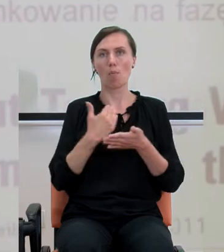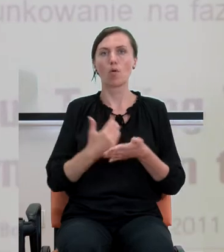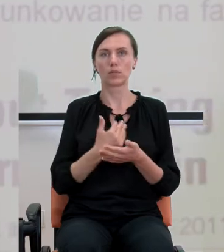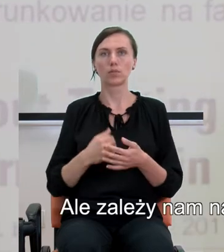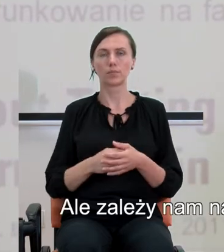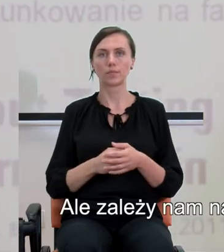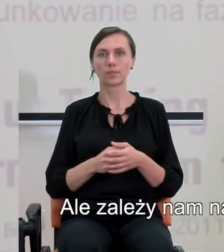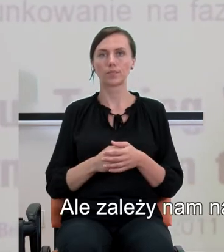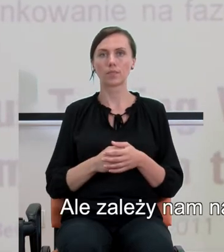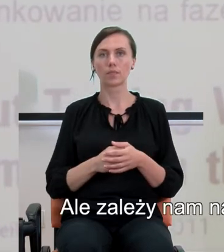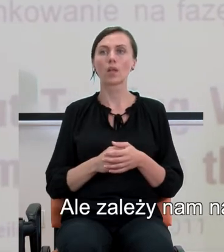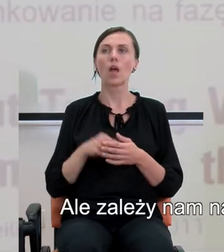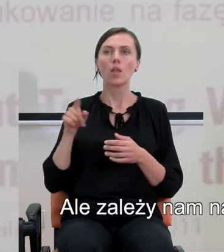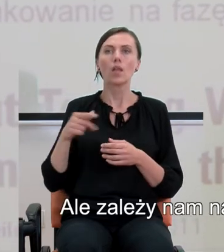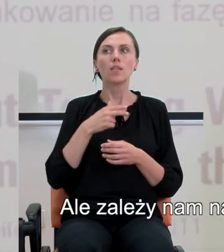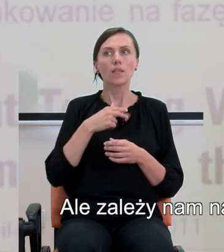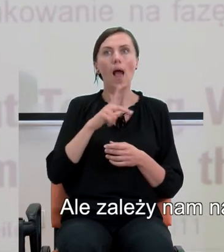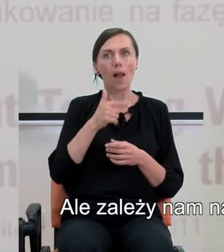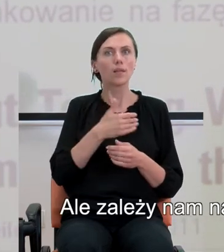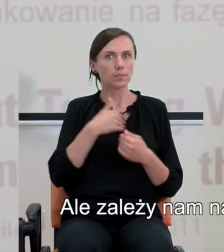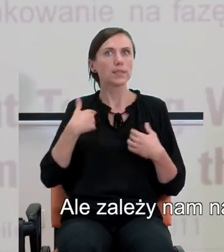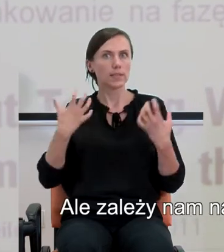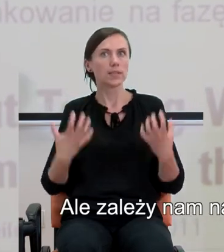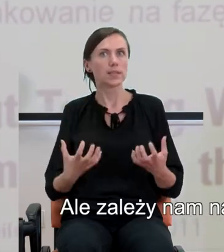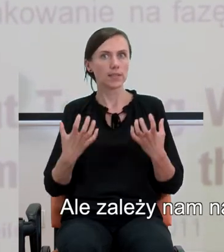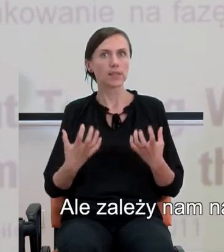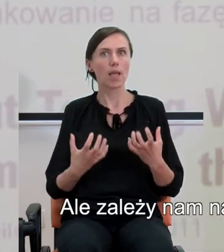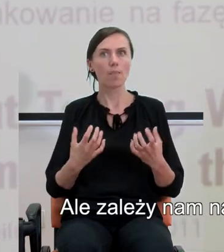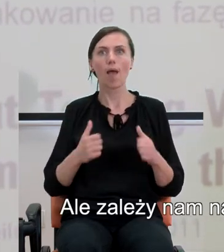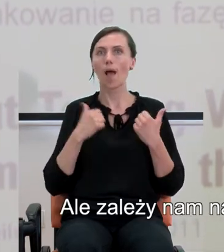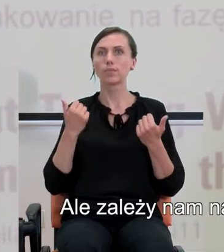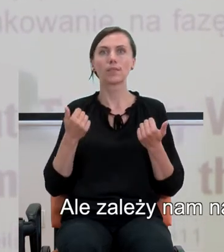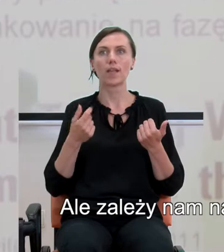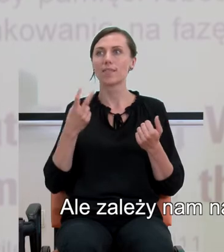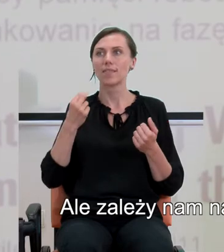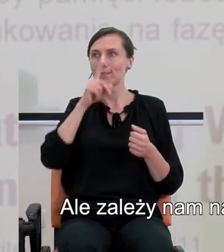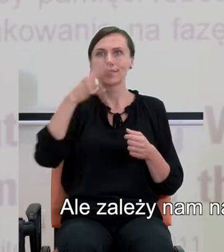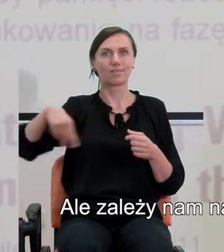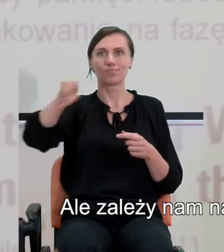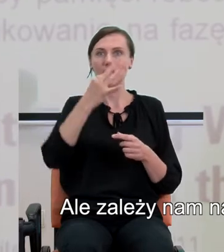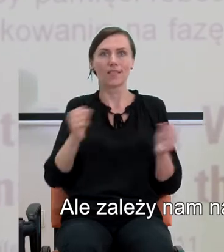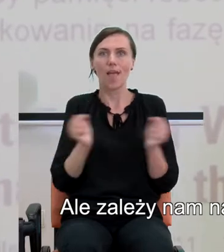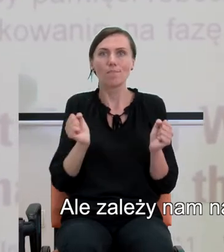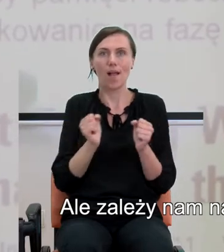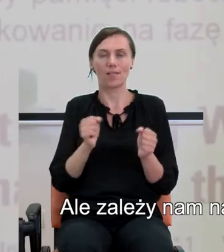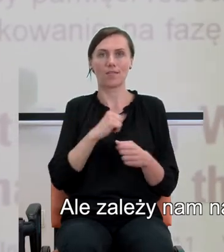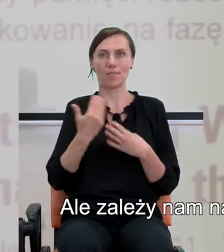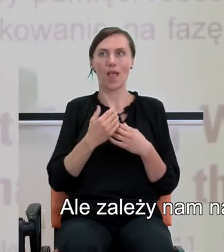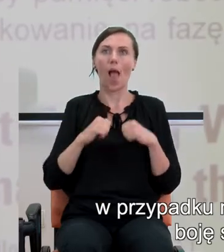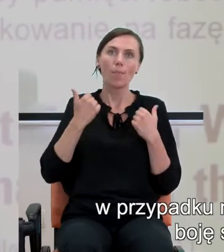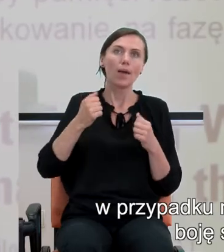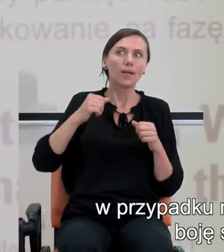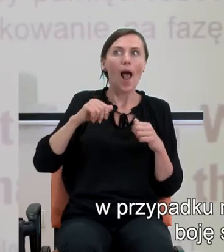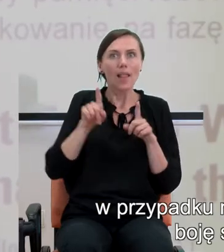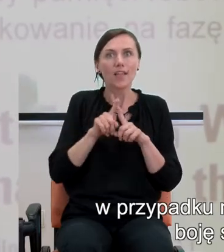Ale zależy tam na tym, żeby, no, nie dopuszczać do lęku przed matematyką, albo jakoś radzić z nim sobie